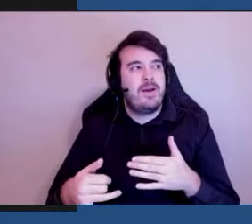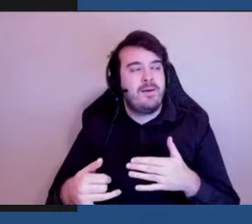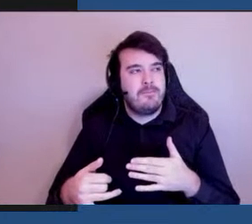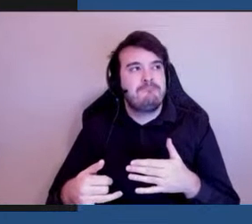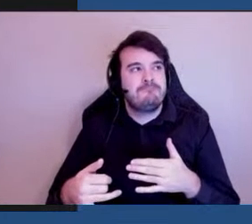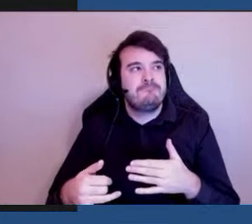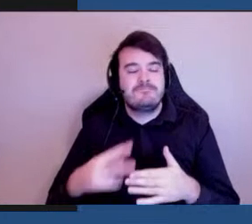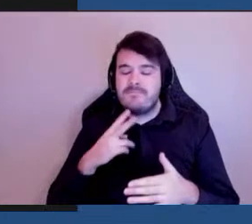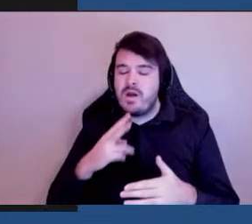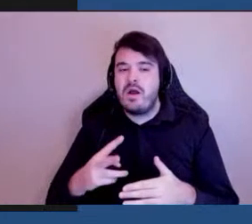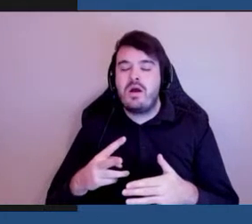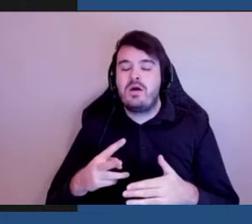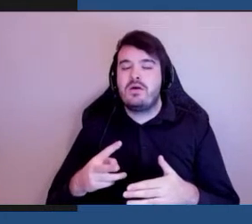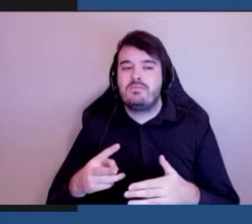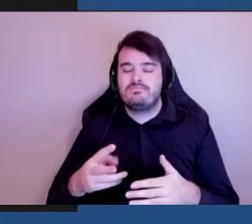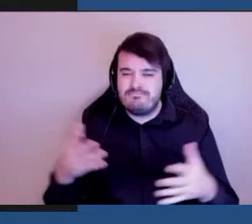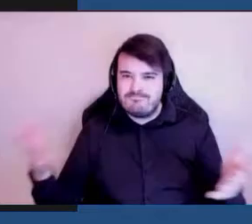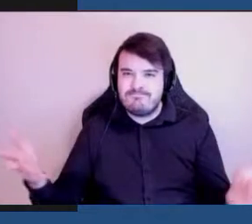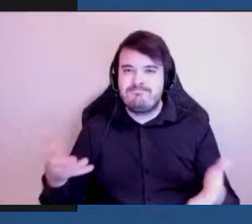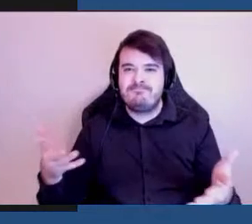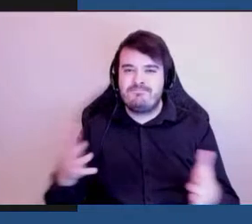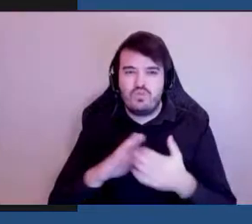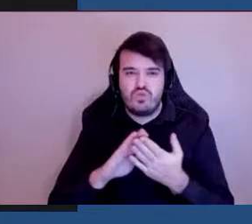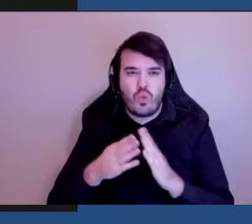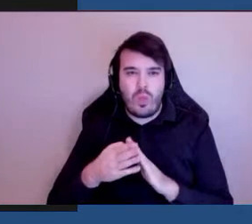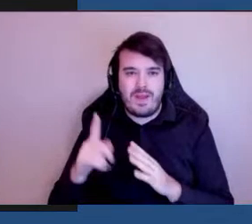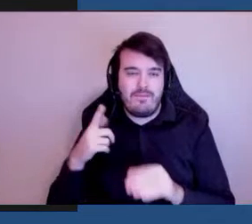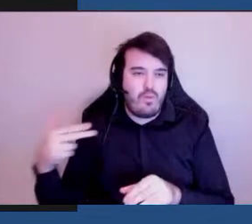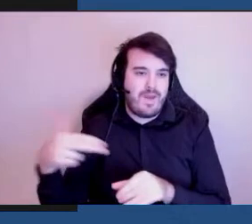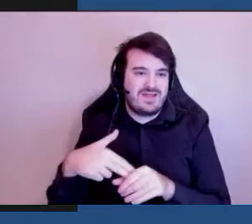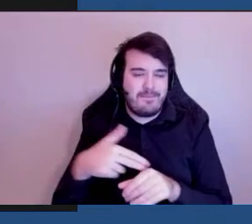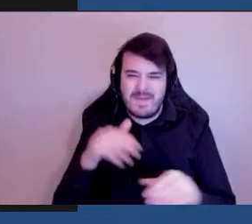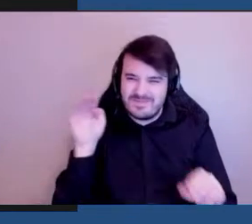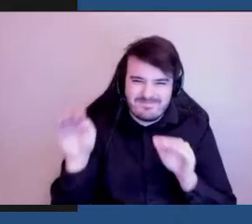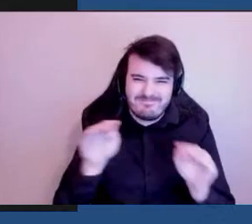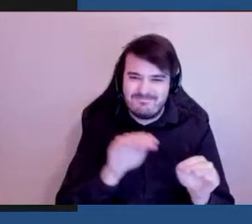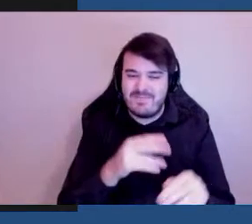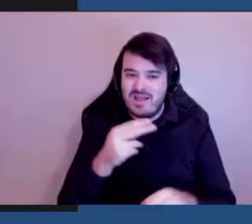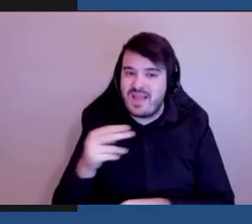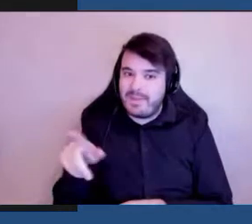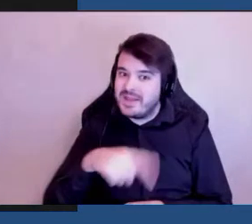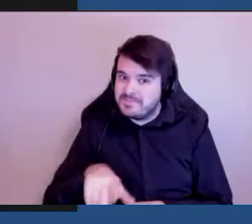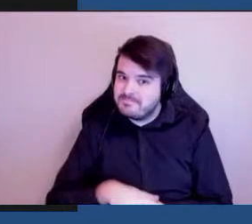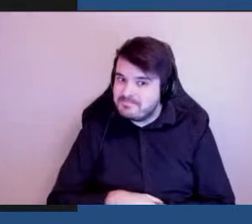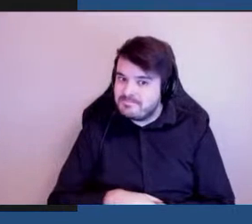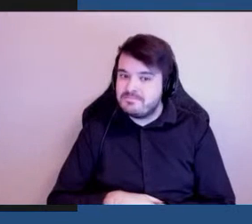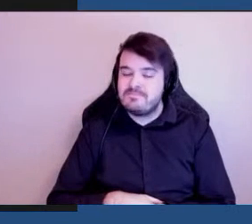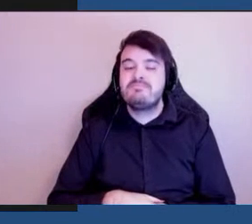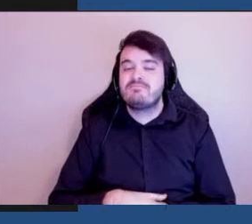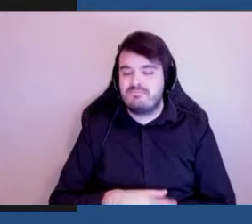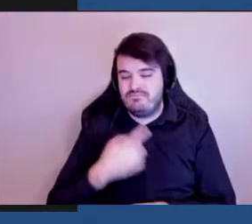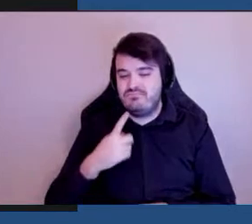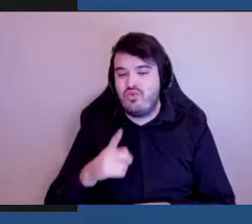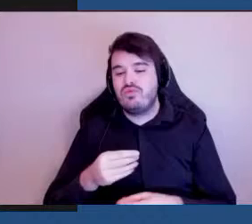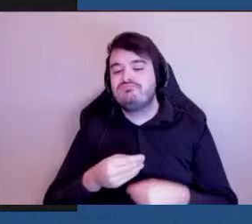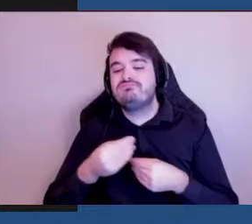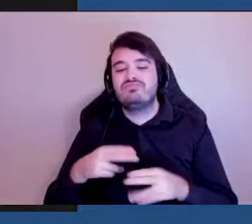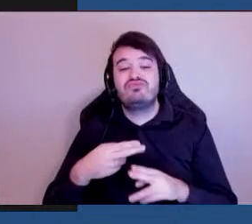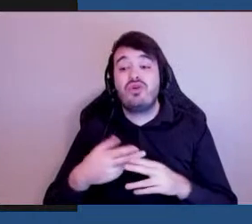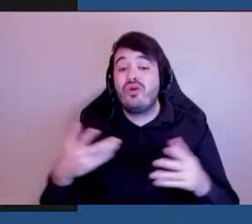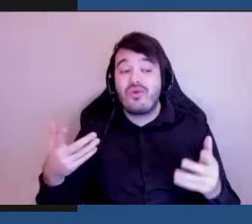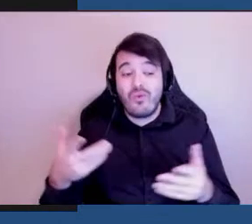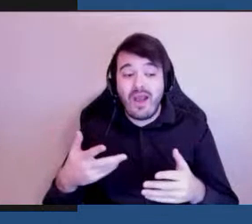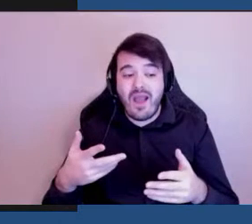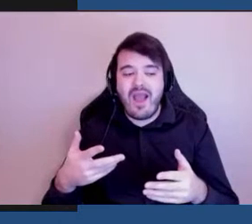on a su mobiliser la communauté handicapée et ça va faire en sorte finalement que le résultat